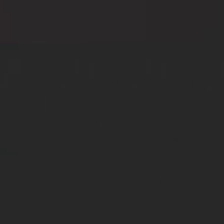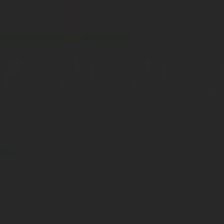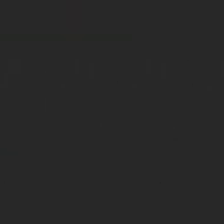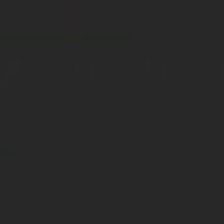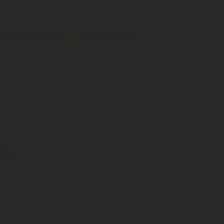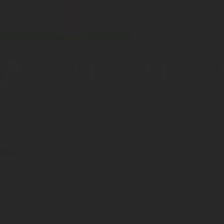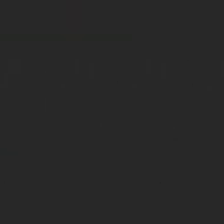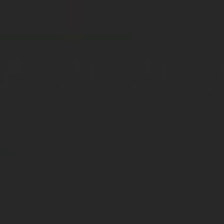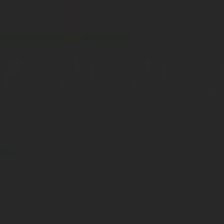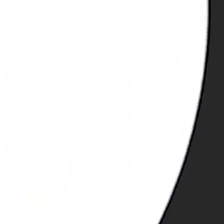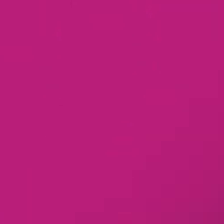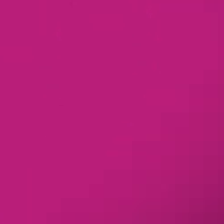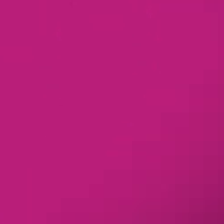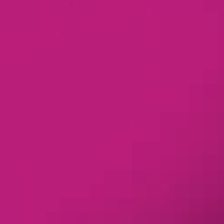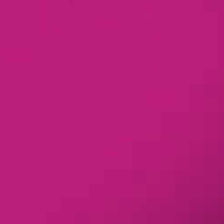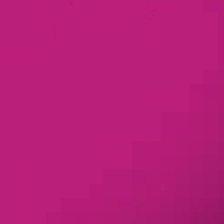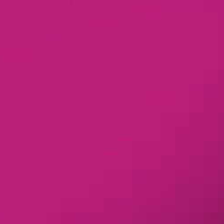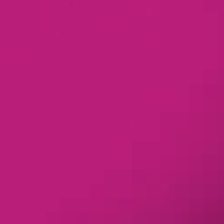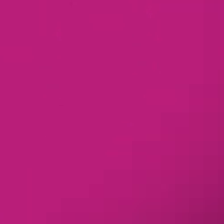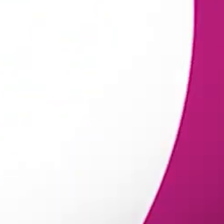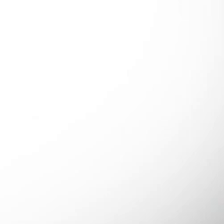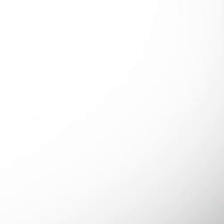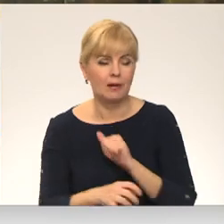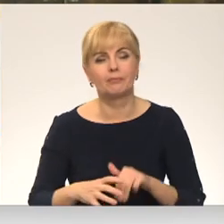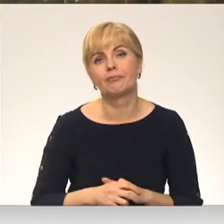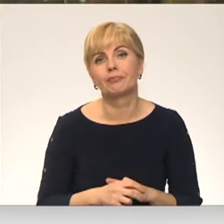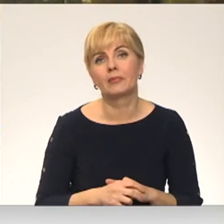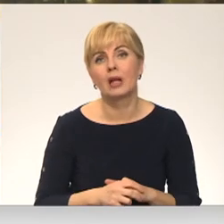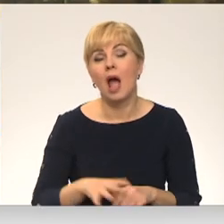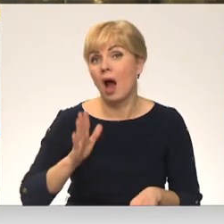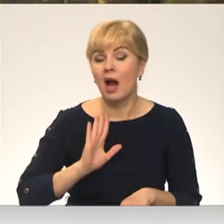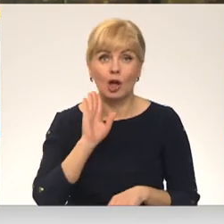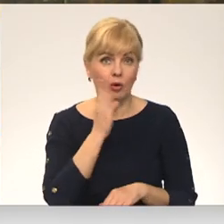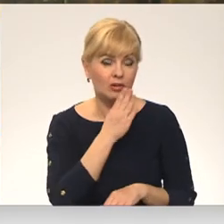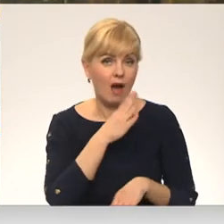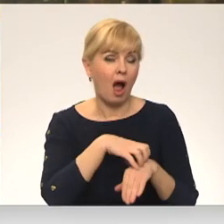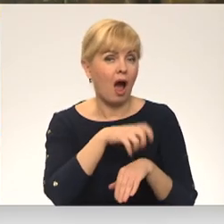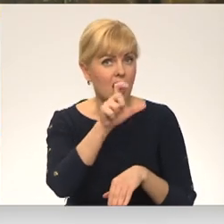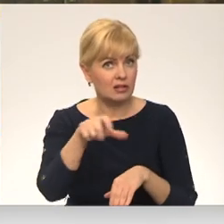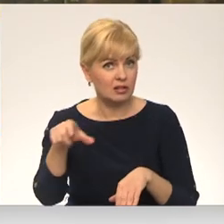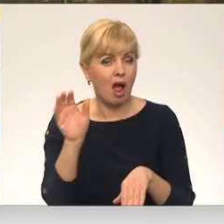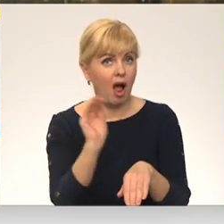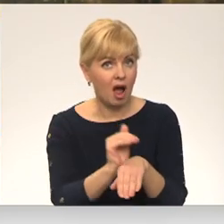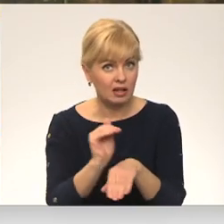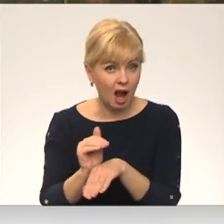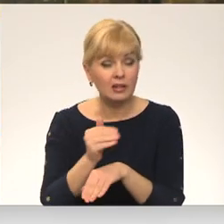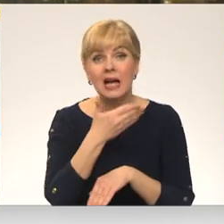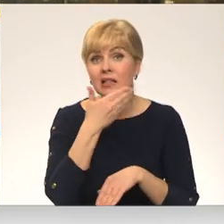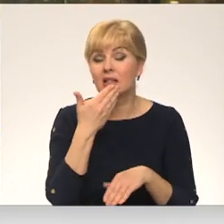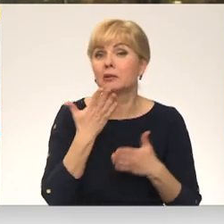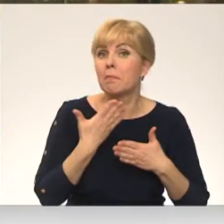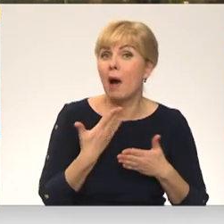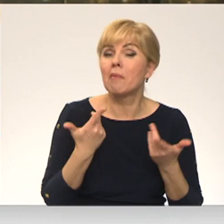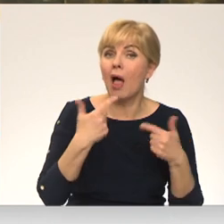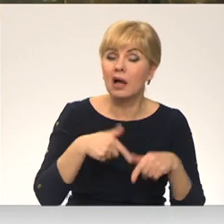Re! Viss ēters ir te! Bet gadot vasaru, mediķi atgādina, jo siltāks un patīkamāks laiks, jo